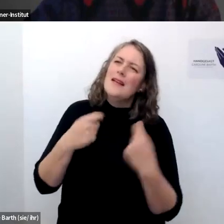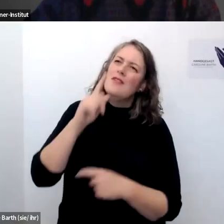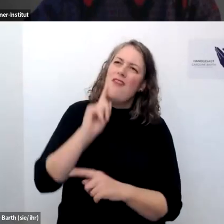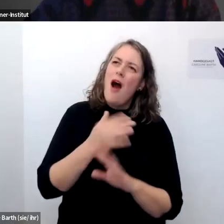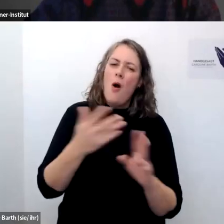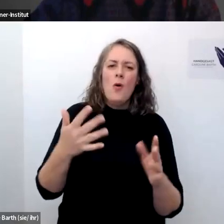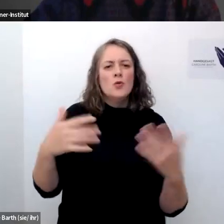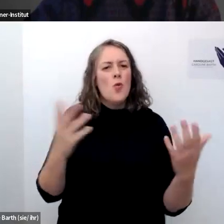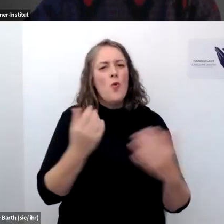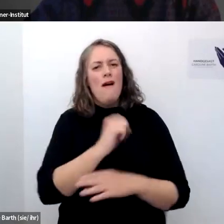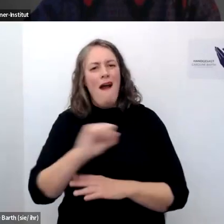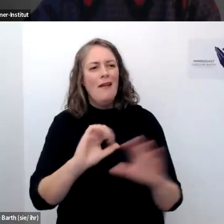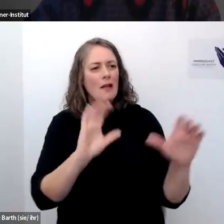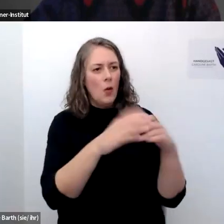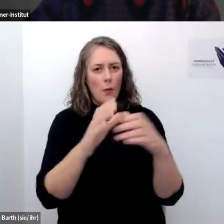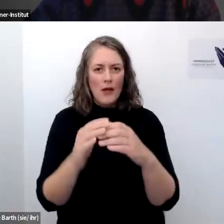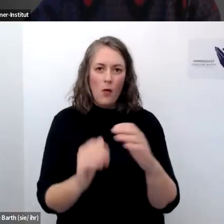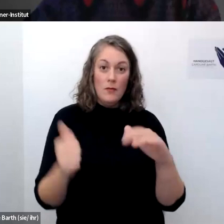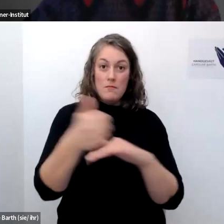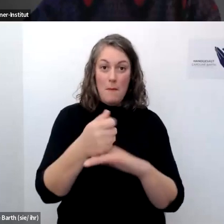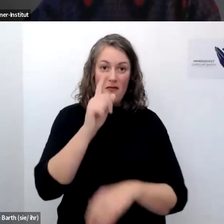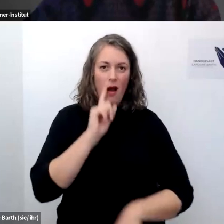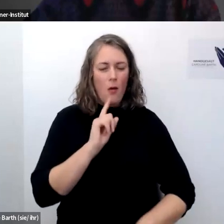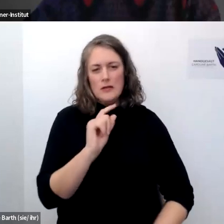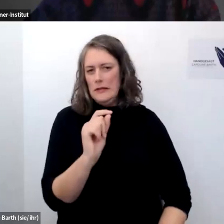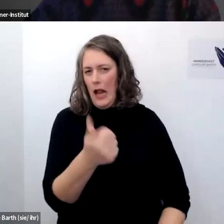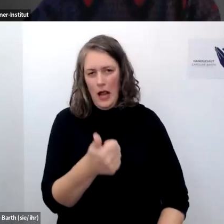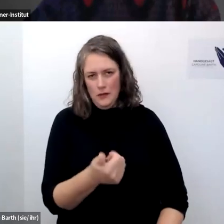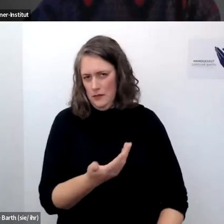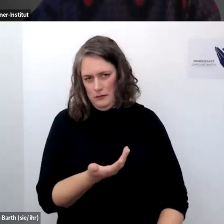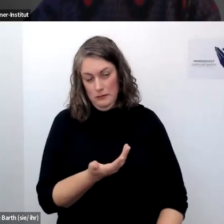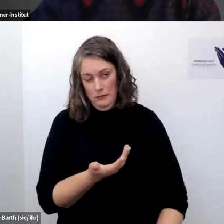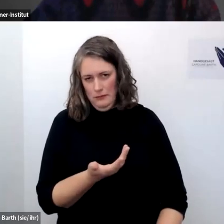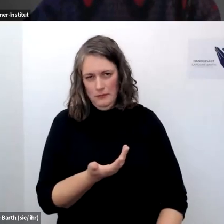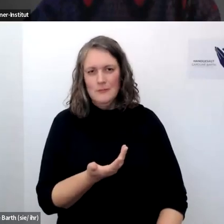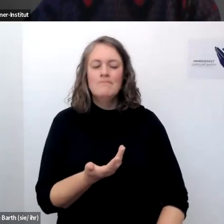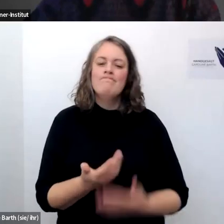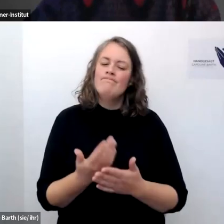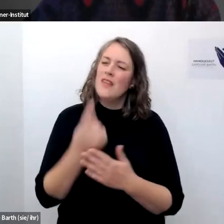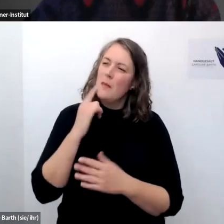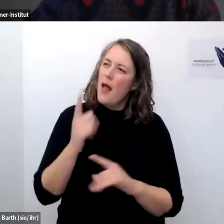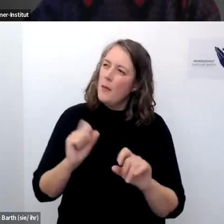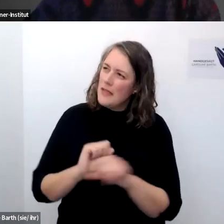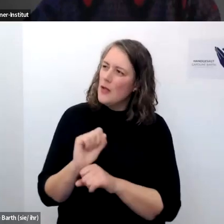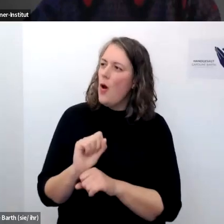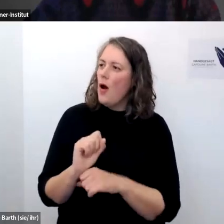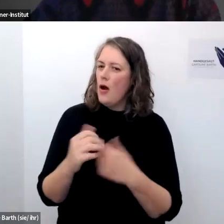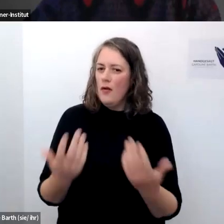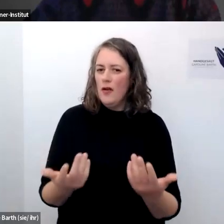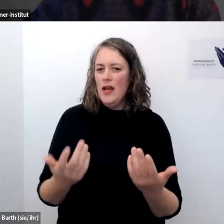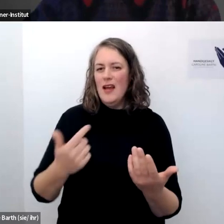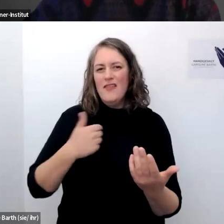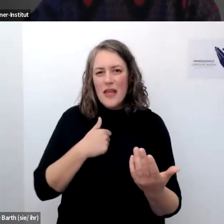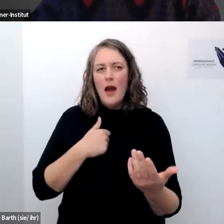diesen rechten gruppierungen wenig vorne dran stehen und gleichzeitig glaube ich wir haben die auch nicht wirklich auf dem